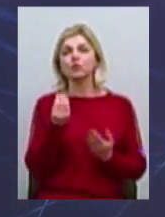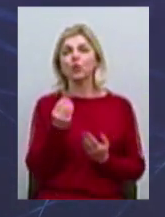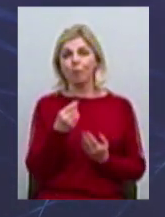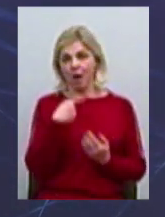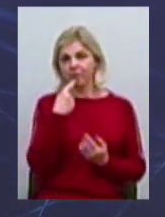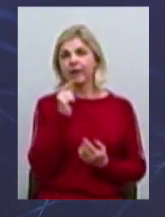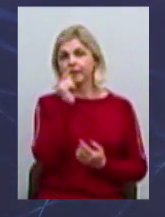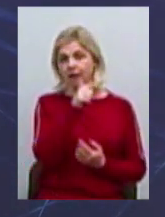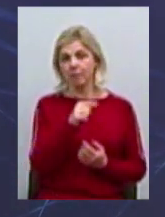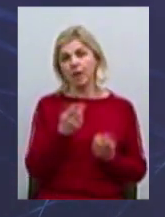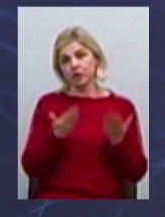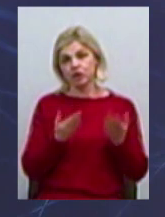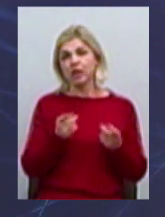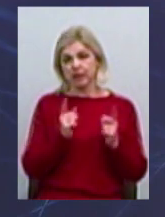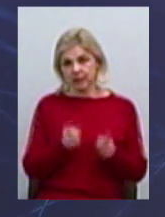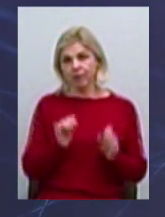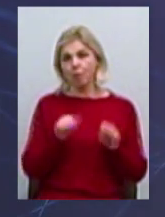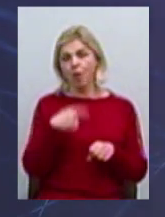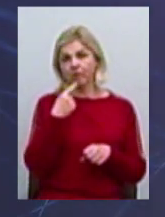можемо говорити про мільярди?